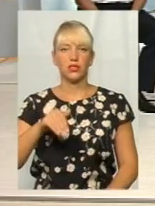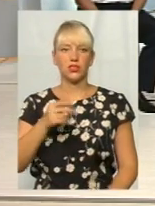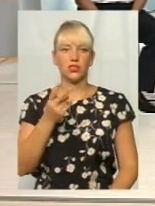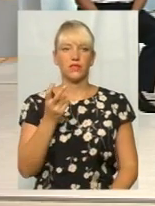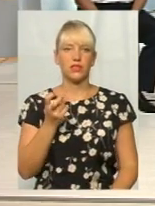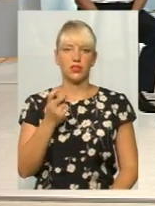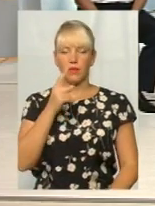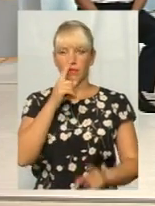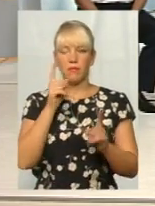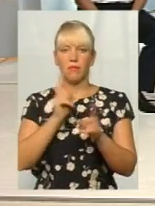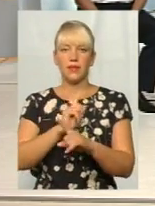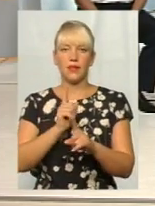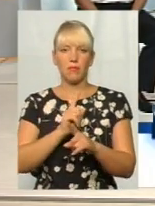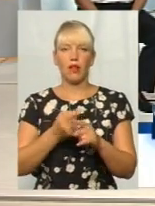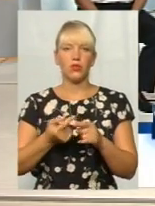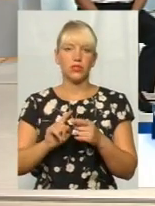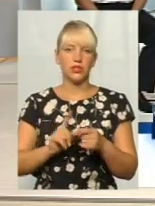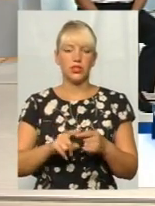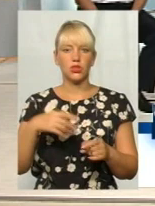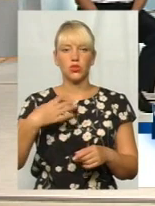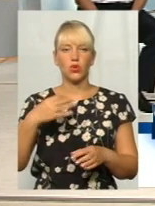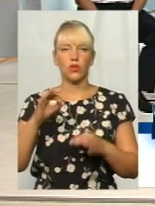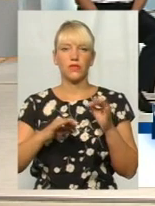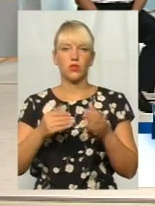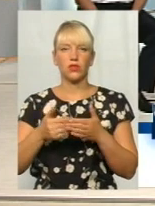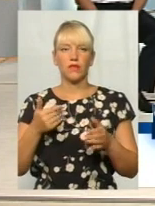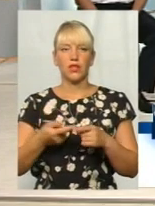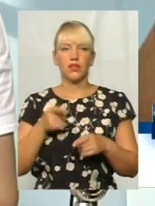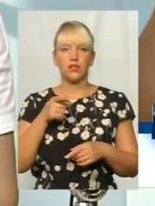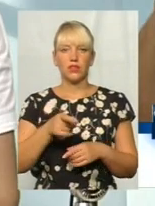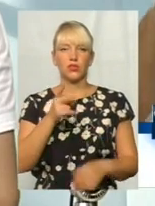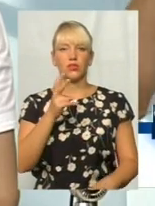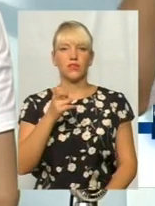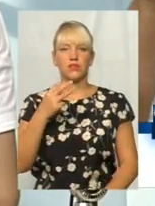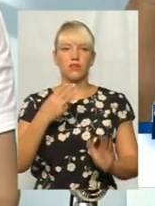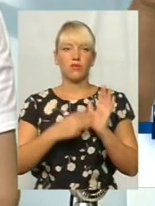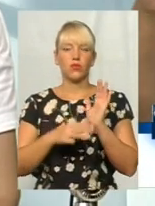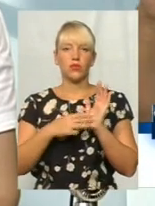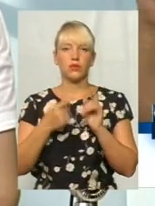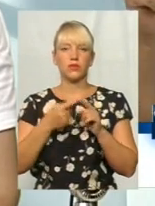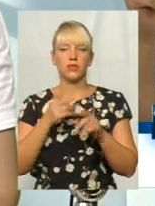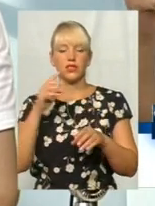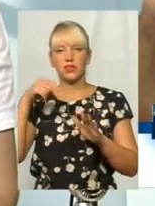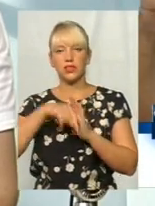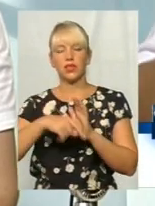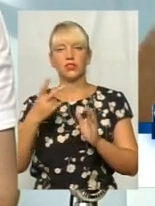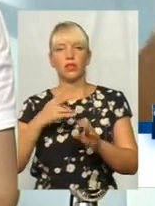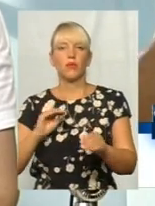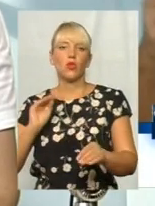Що це означає? Мінімальну. 40% від мінімальній, 1280, їм ще треба доплачувати, виходить.